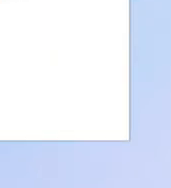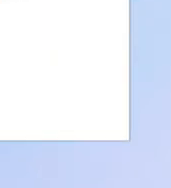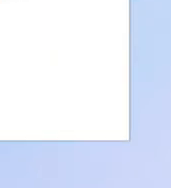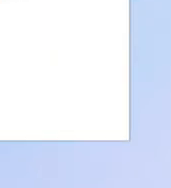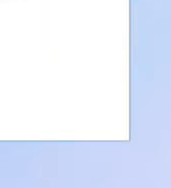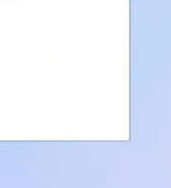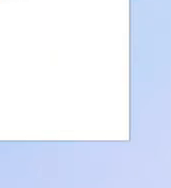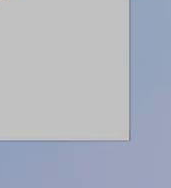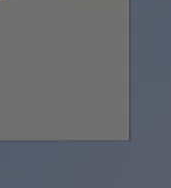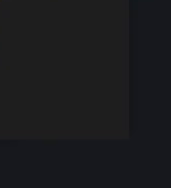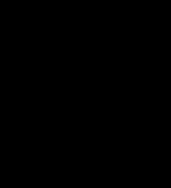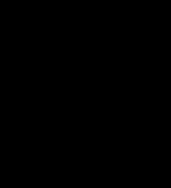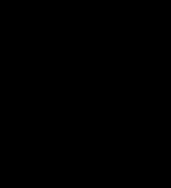Terima kasih.